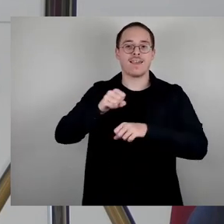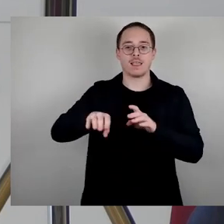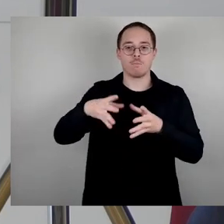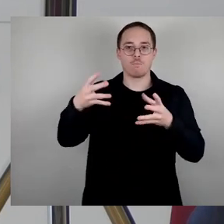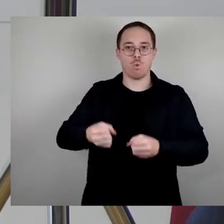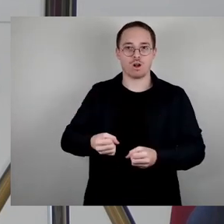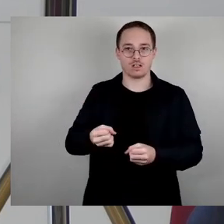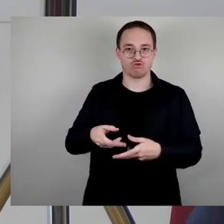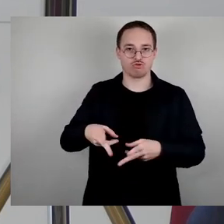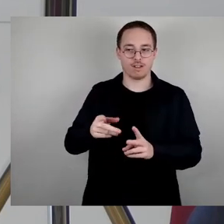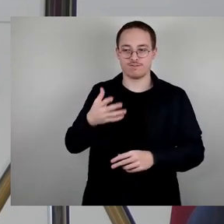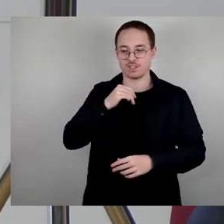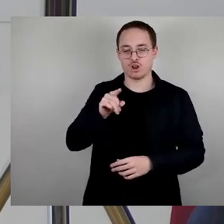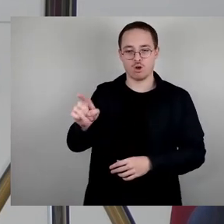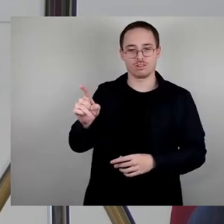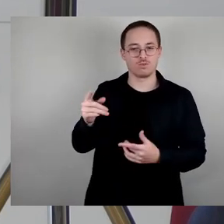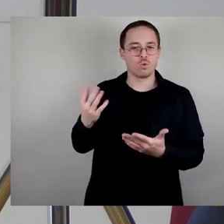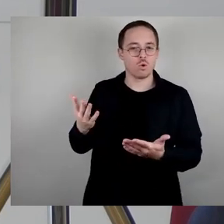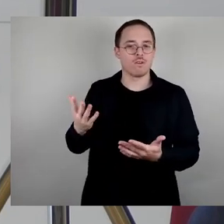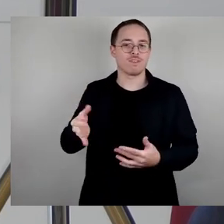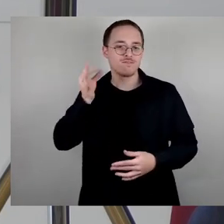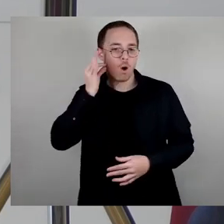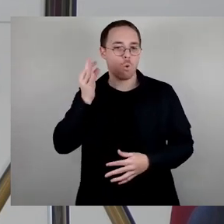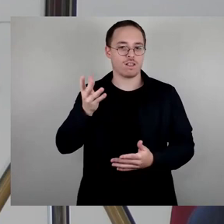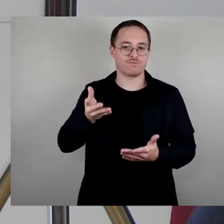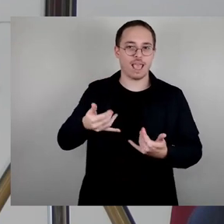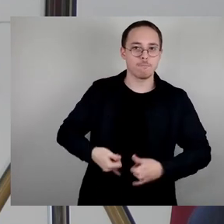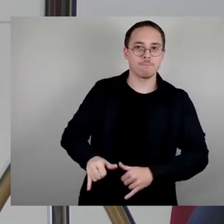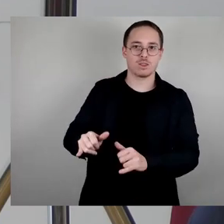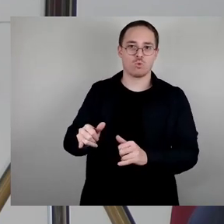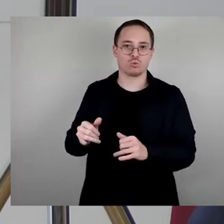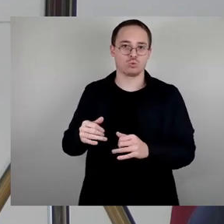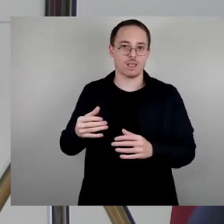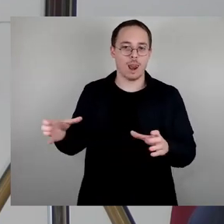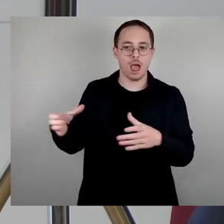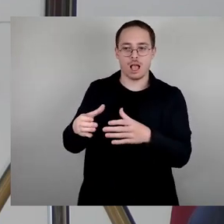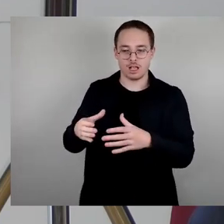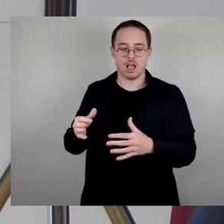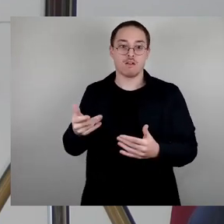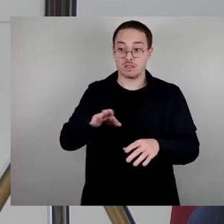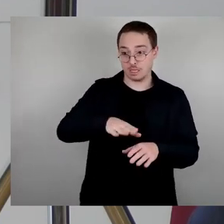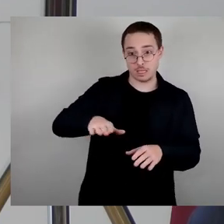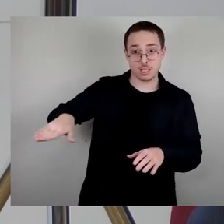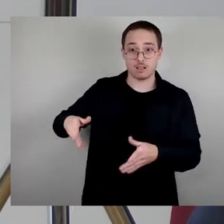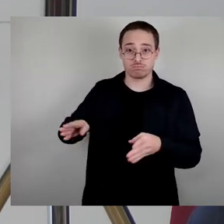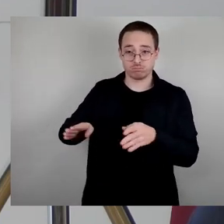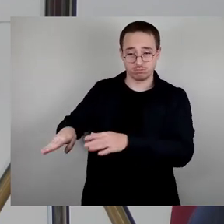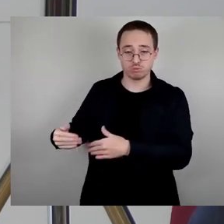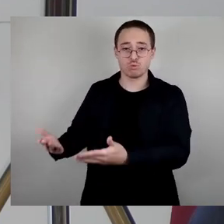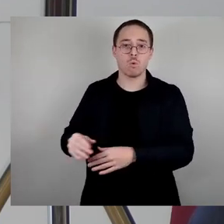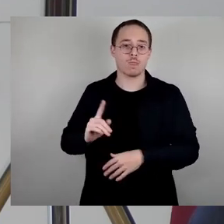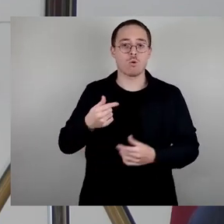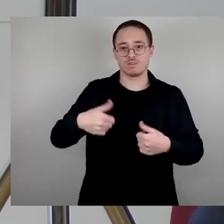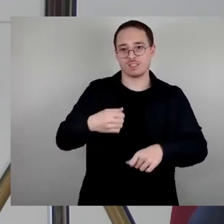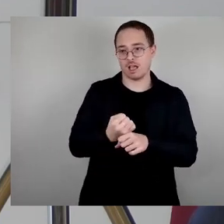der Frauen aus dem Entbindungslager und der dort auch verstorbenen Kinder dauerhaft zu erinnern.